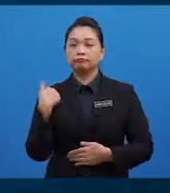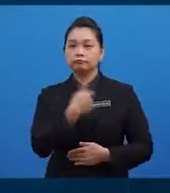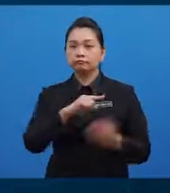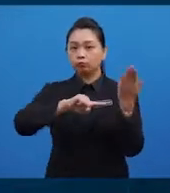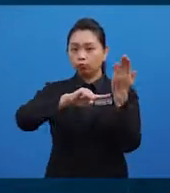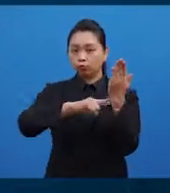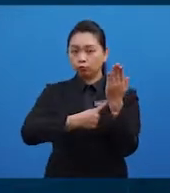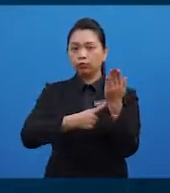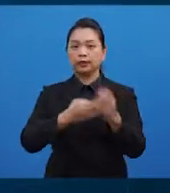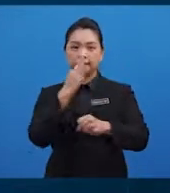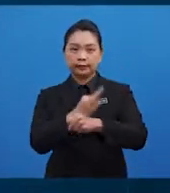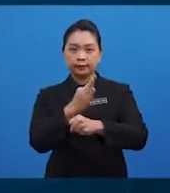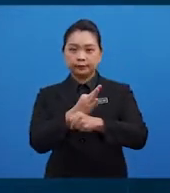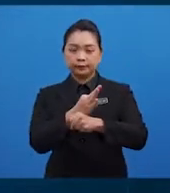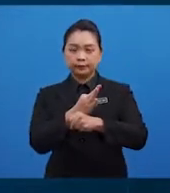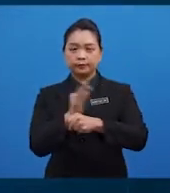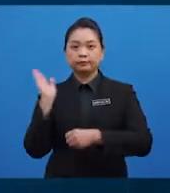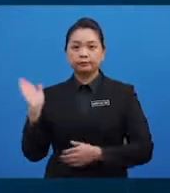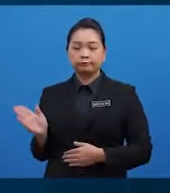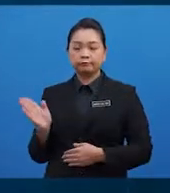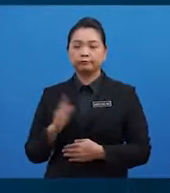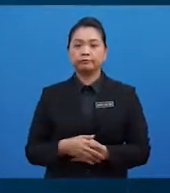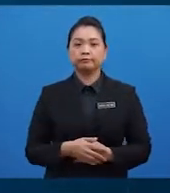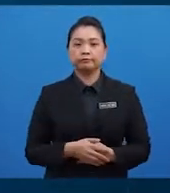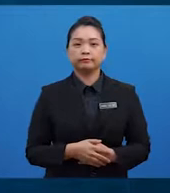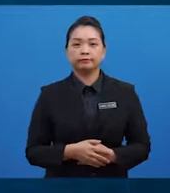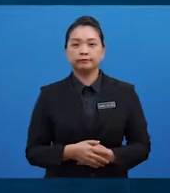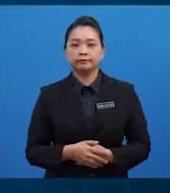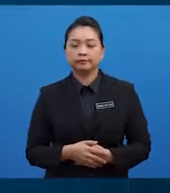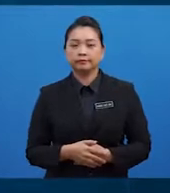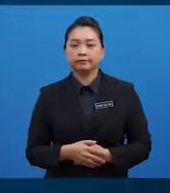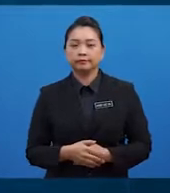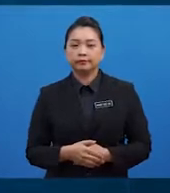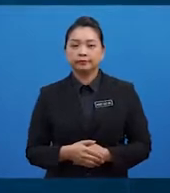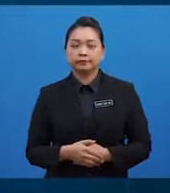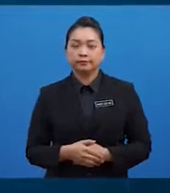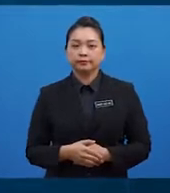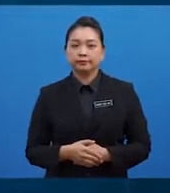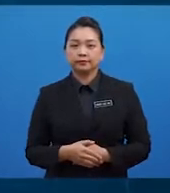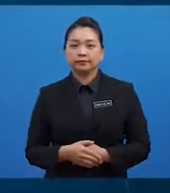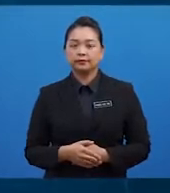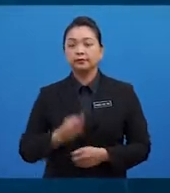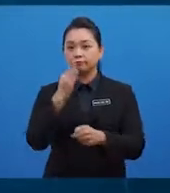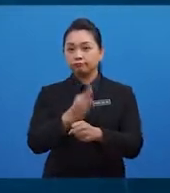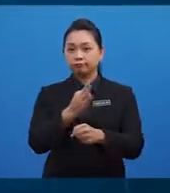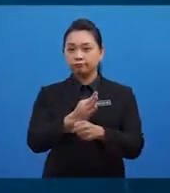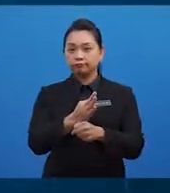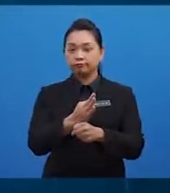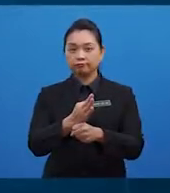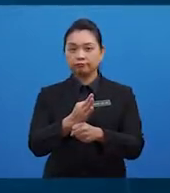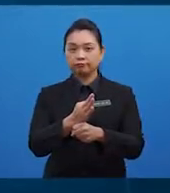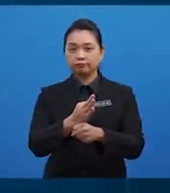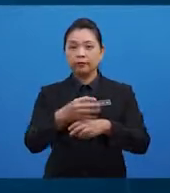fungsi dan kepentingan mikronutrien dengan karbohidrat. Karbohidrat berfungsi sebagai